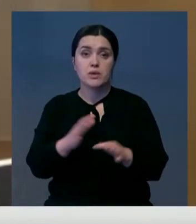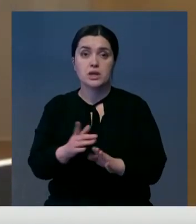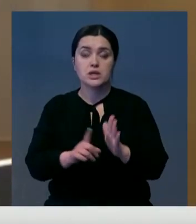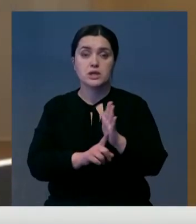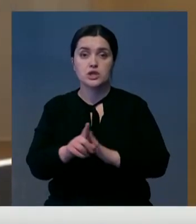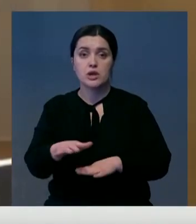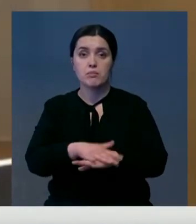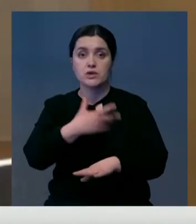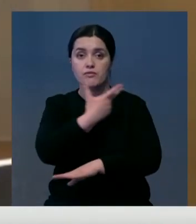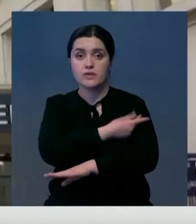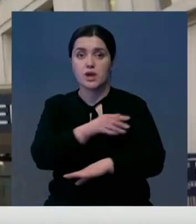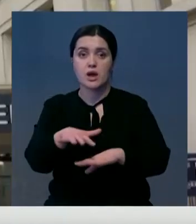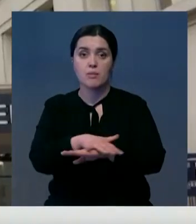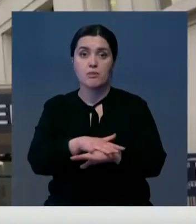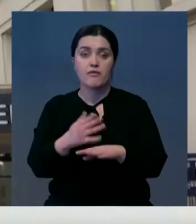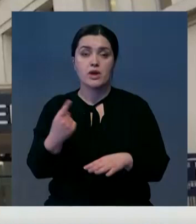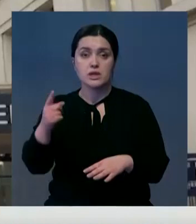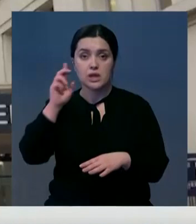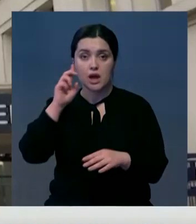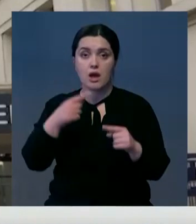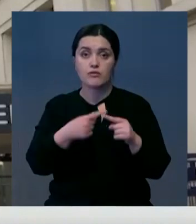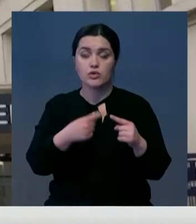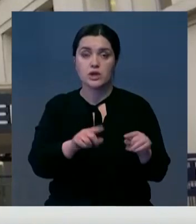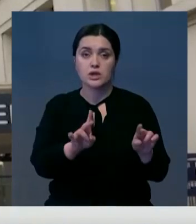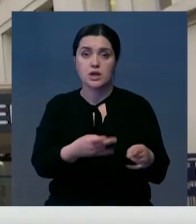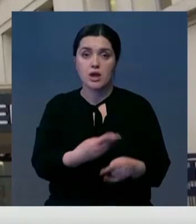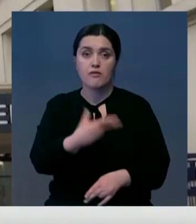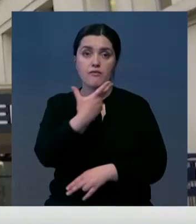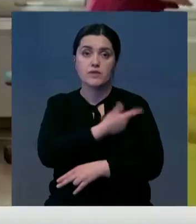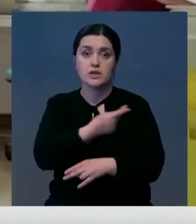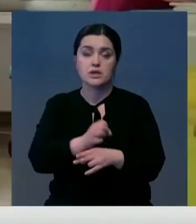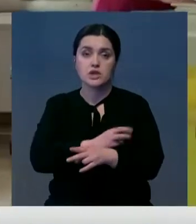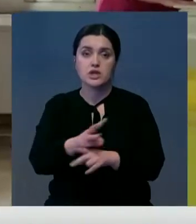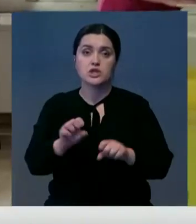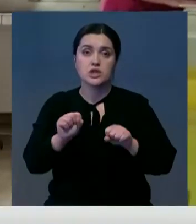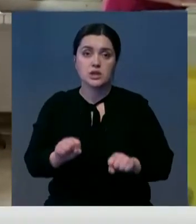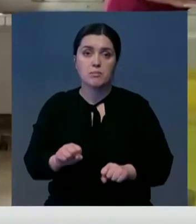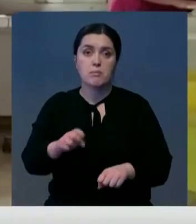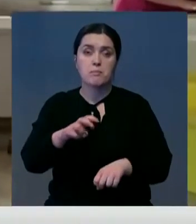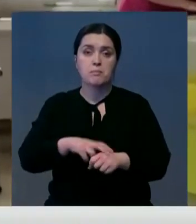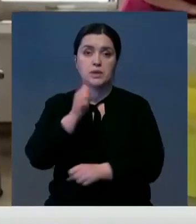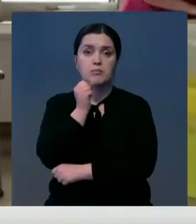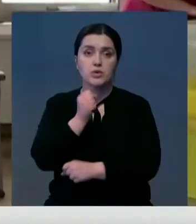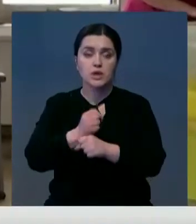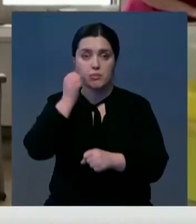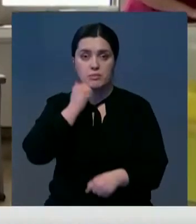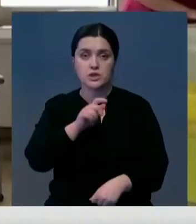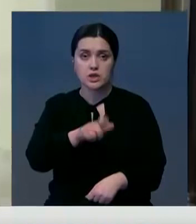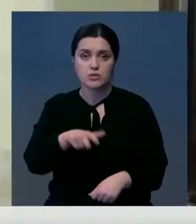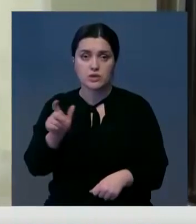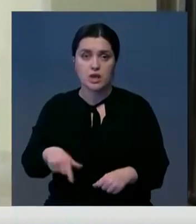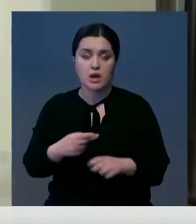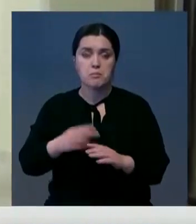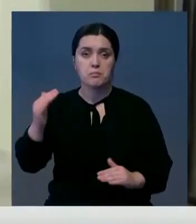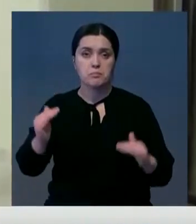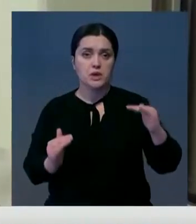неправильным начинать массовую вакцинацию населения в одних странах, когда в других нет вакцины для обеспечения защиты хотя бы медработников и пожилых